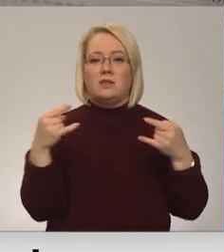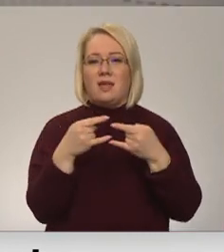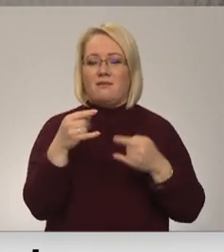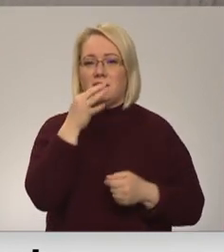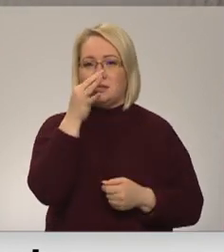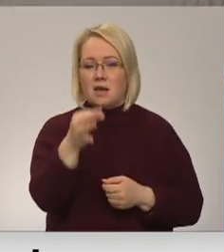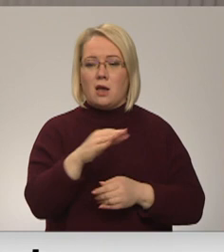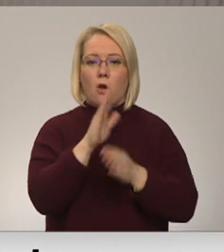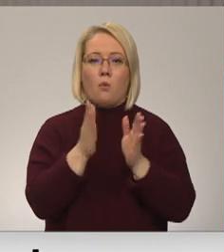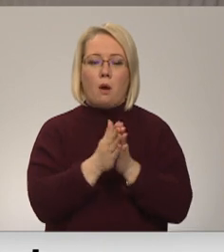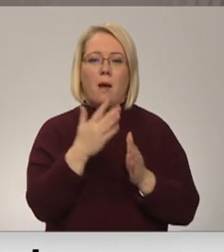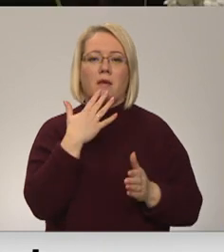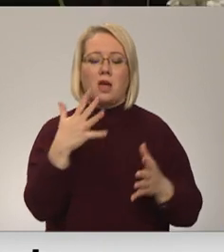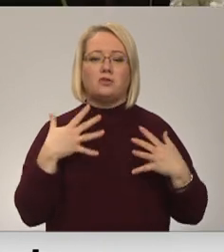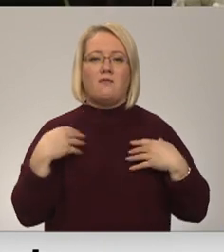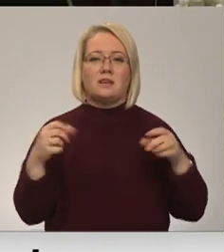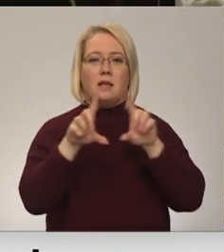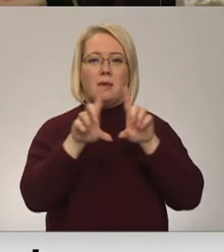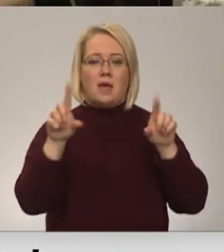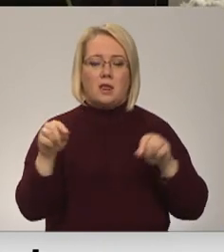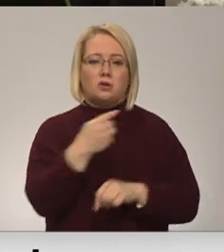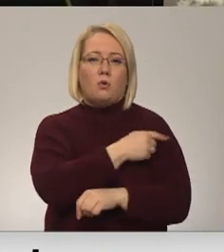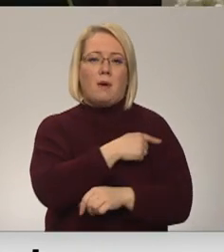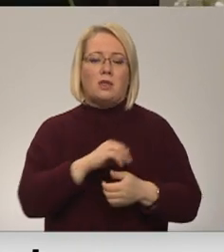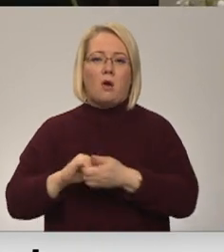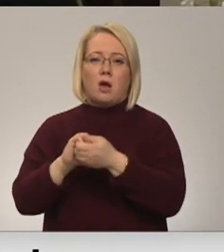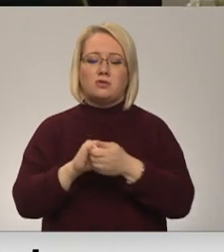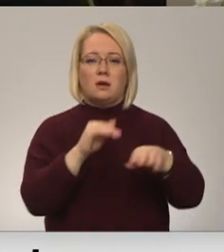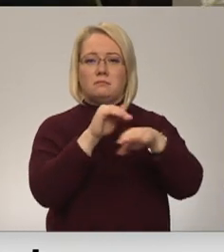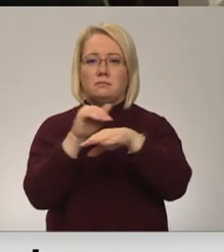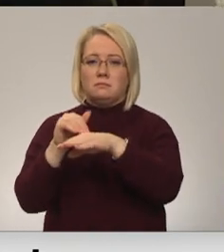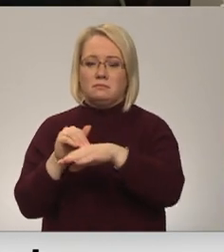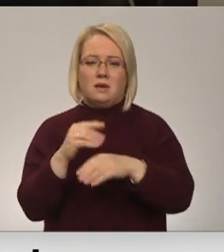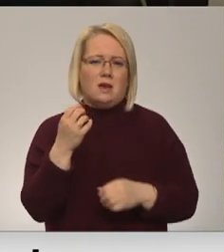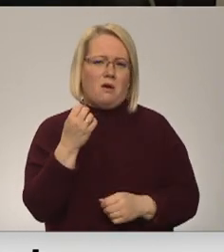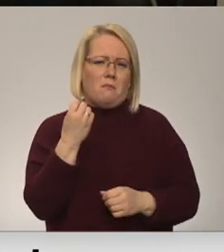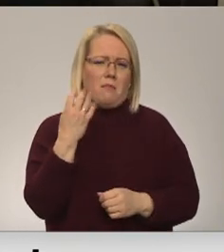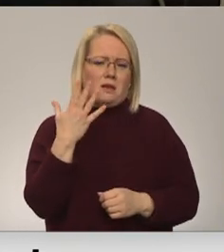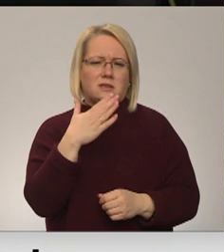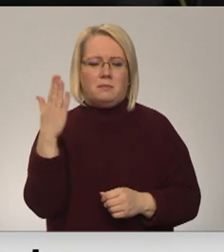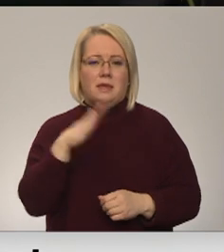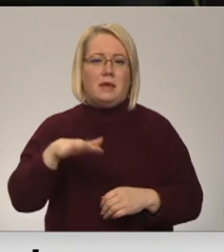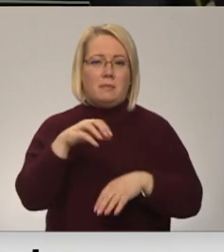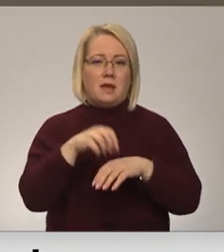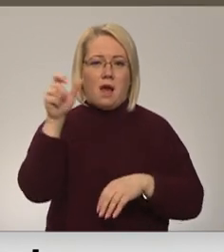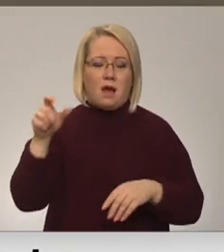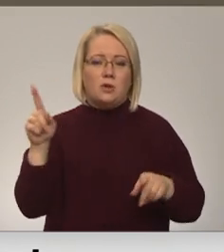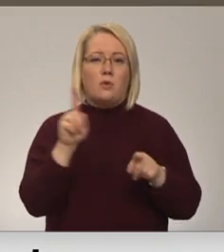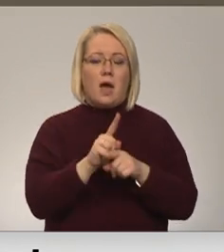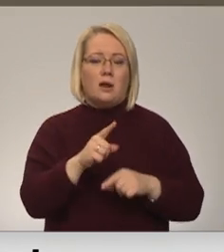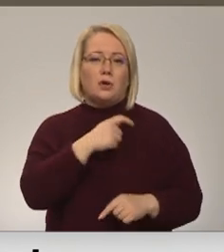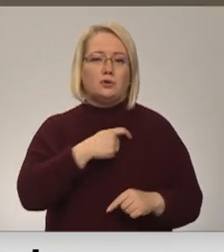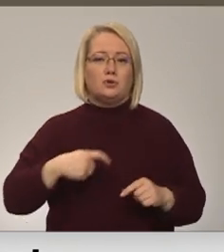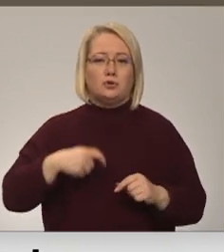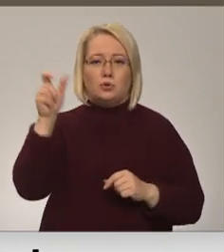kopā ar Nacionālo veselības dienestu un mediķu asociācijām uzrunāta vismaz patsmit ģimenes ārsti un arī rezidenti, kuri varētu